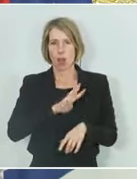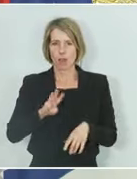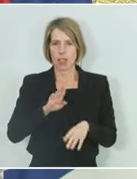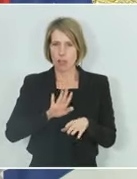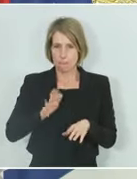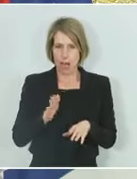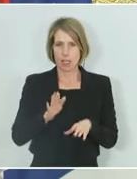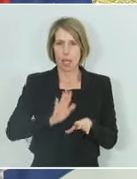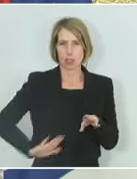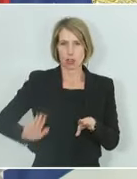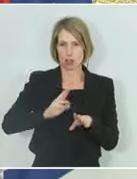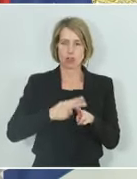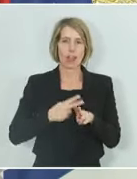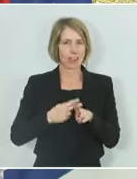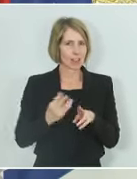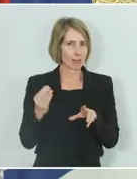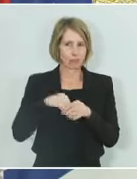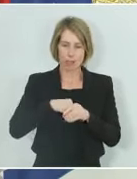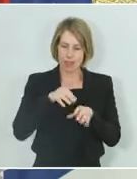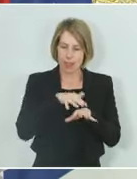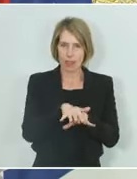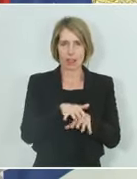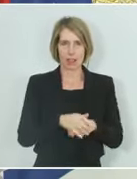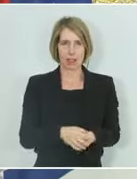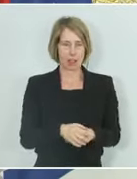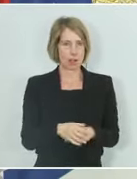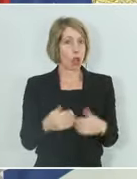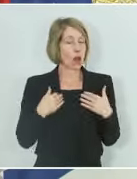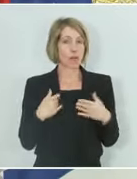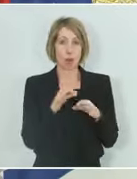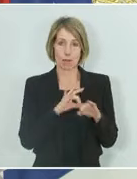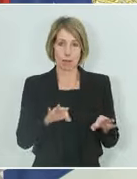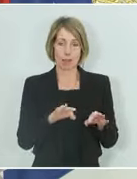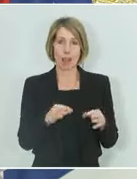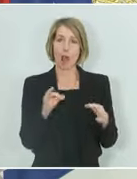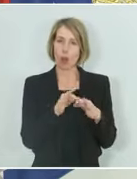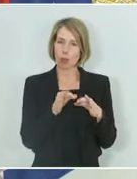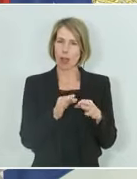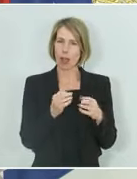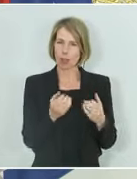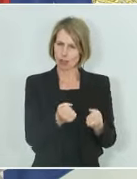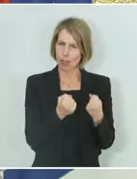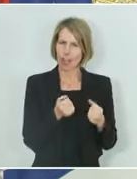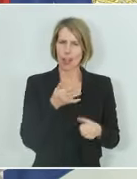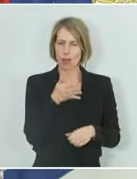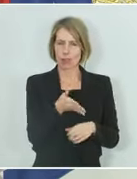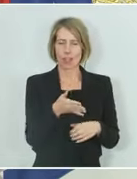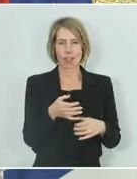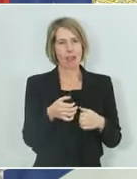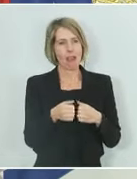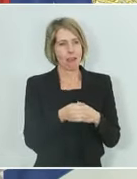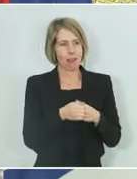mit zu integrieren. Ich freue mich sehr, dass unsere Kontakte immer stärker werden, dass wir unsere Beziehungen immer weiter ausbauen. Wir haben eine enge